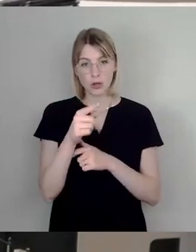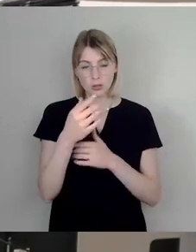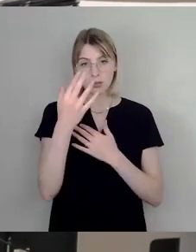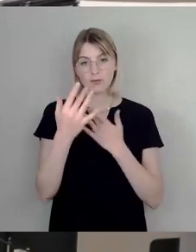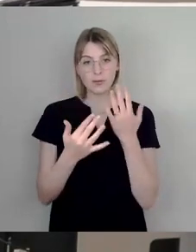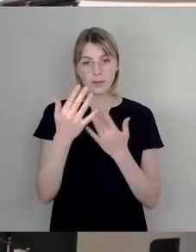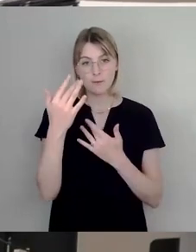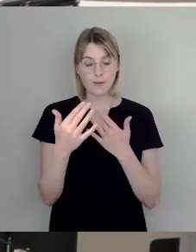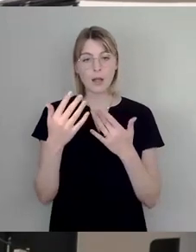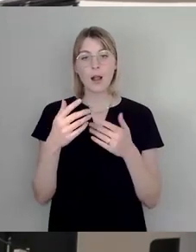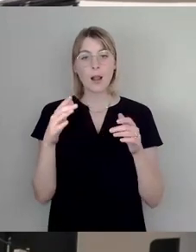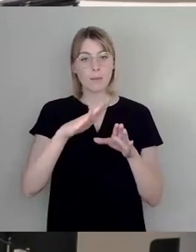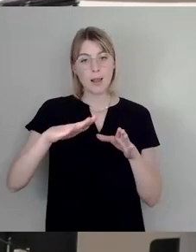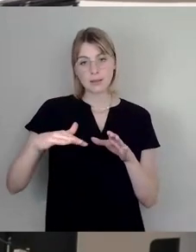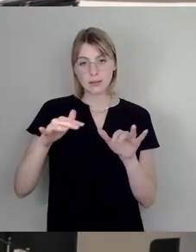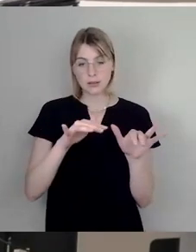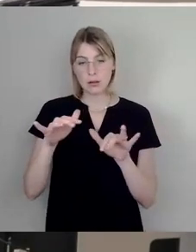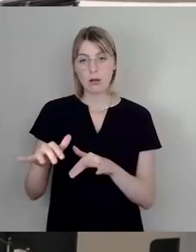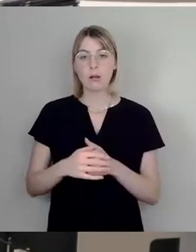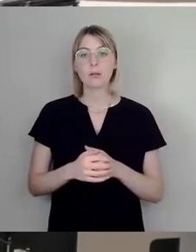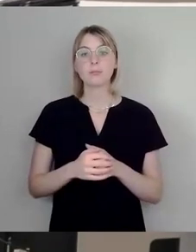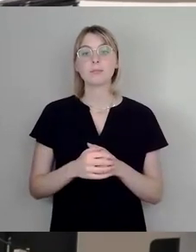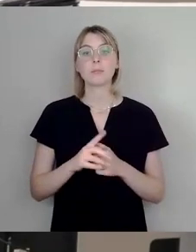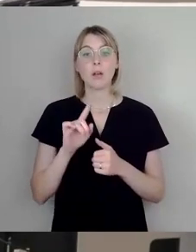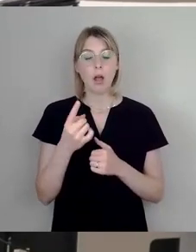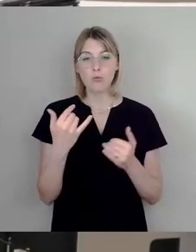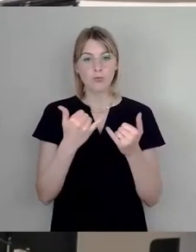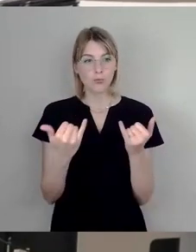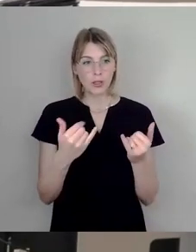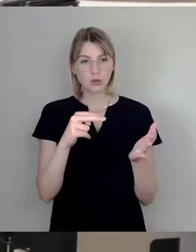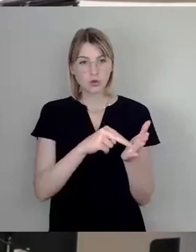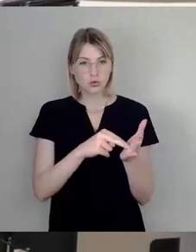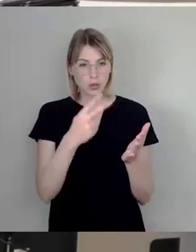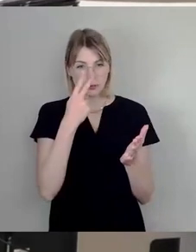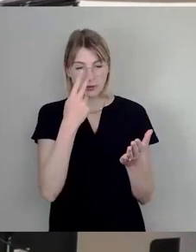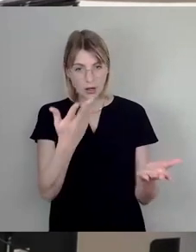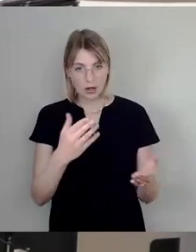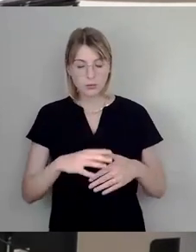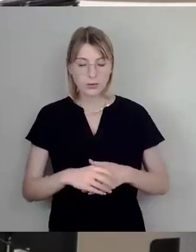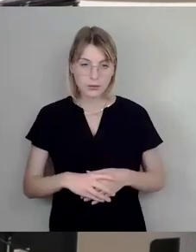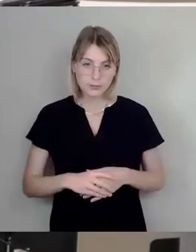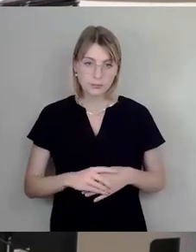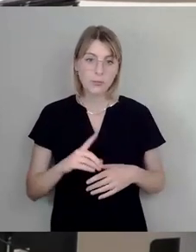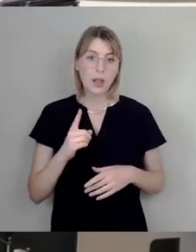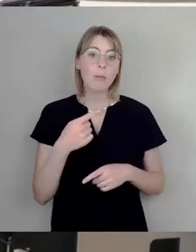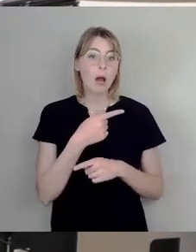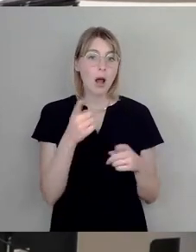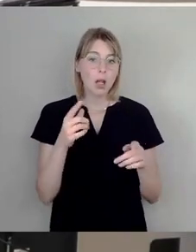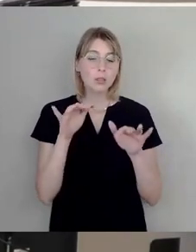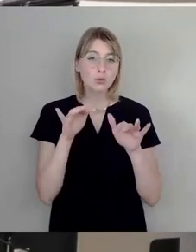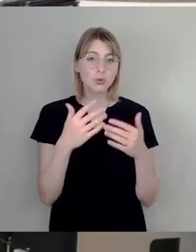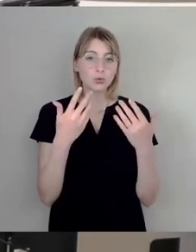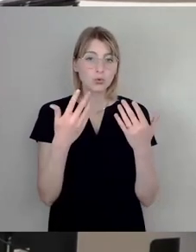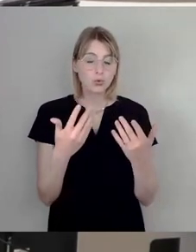also wie viele Plätze und natürlich auch in welchem Zustand. Das ist aber nicht alles. Hier muss natürlich mit irgendwelchen